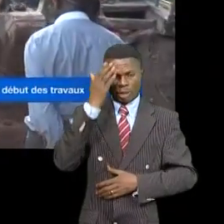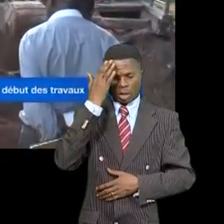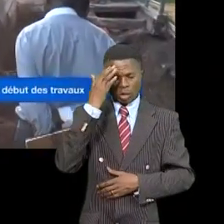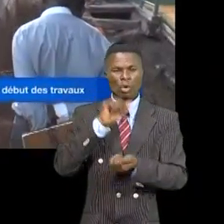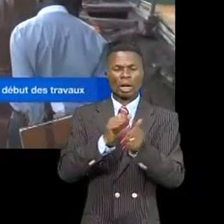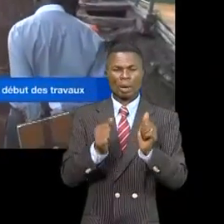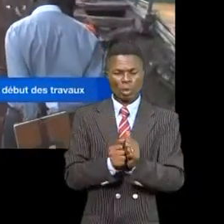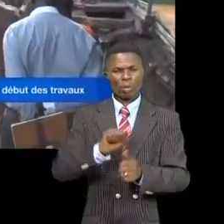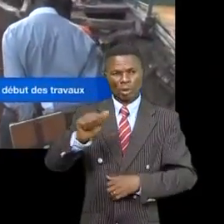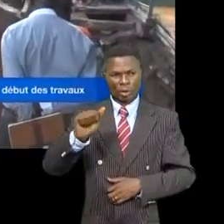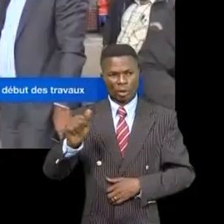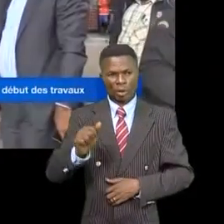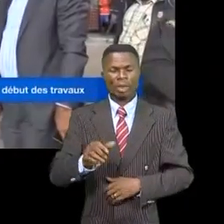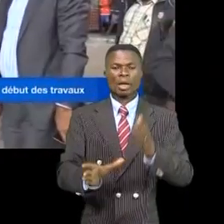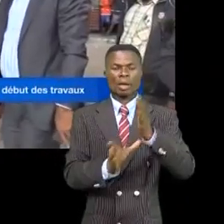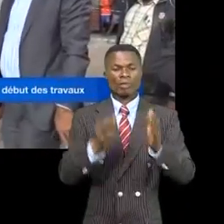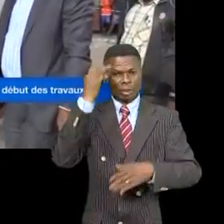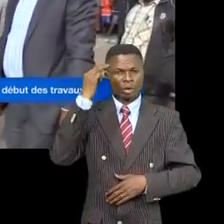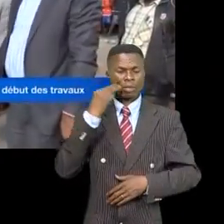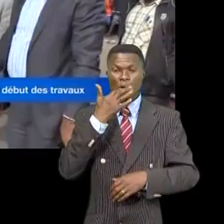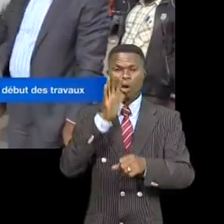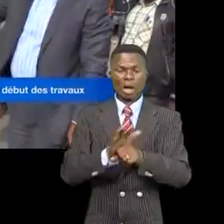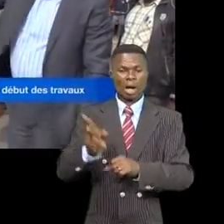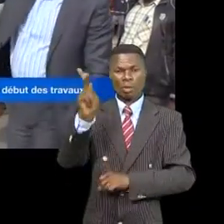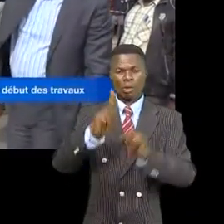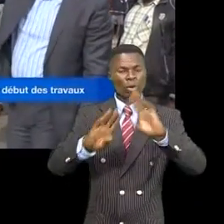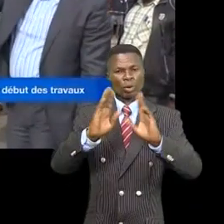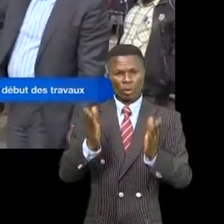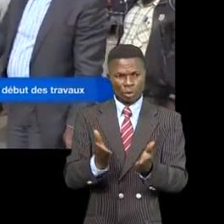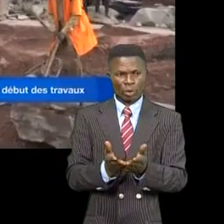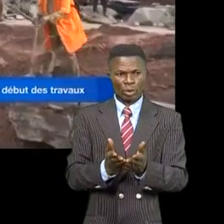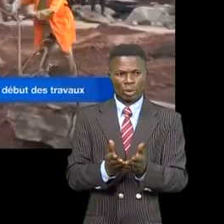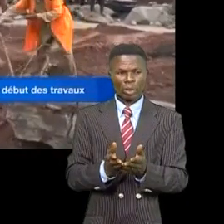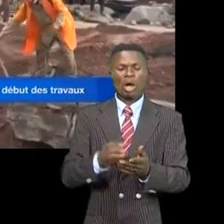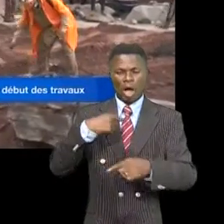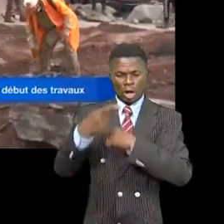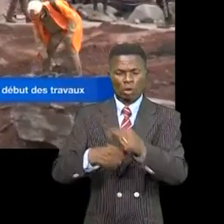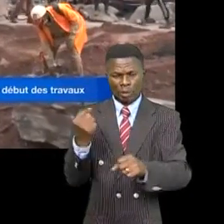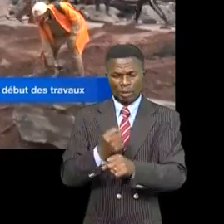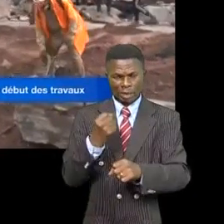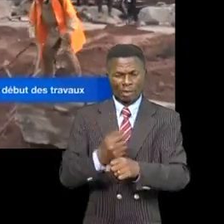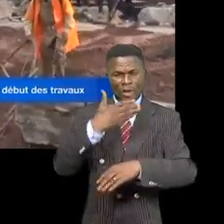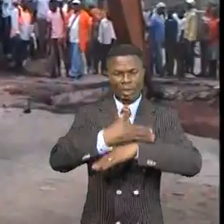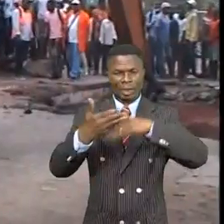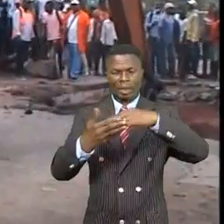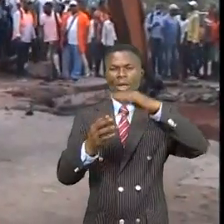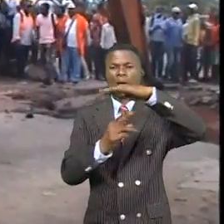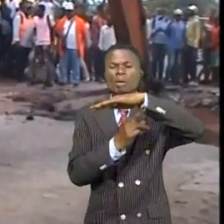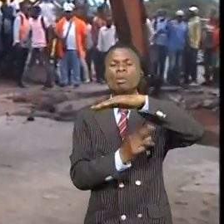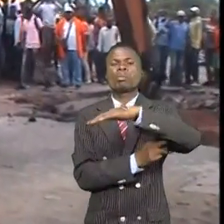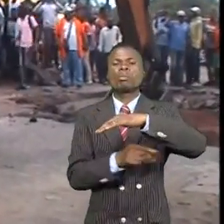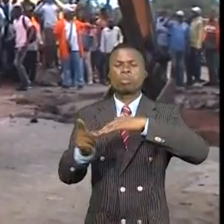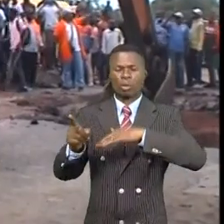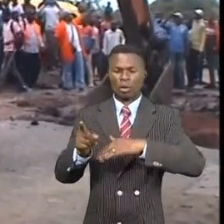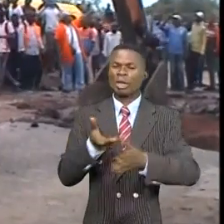situation, Willingopo Sunzel a rassuré la population sur les débuts de travaux de réhabilitation de cet ouvrage